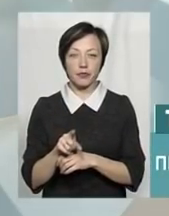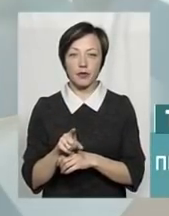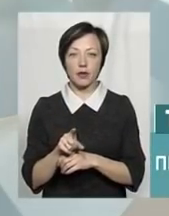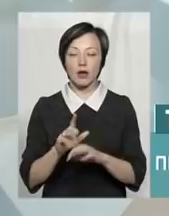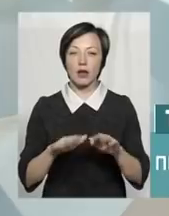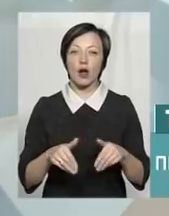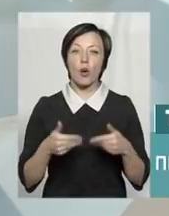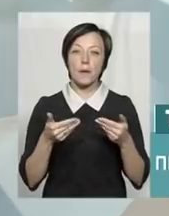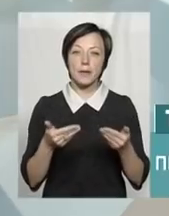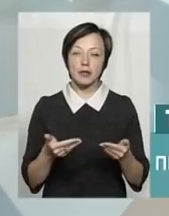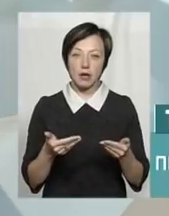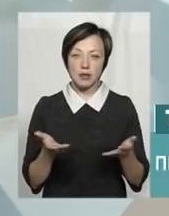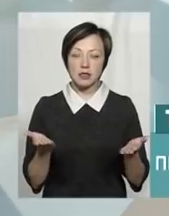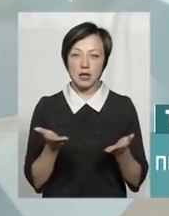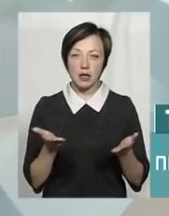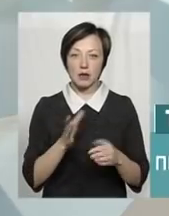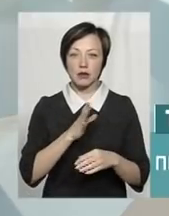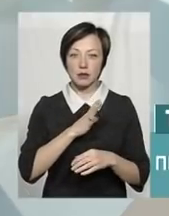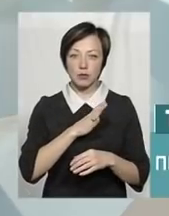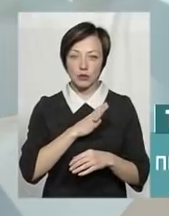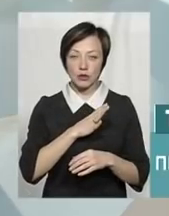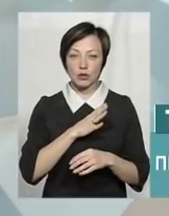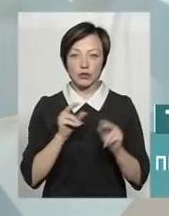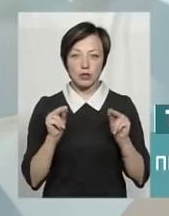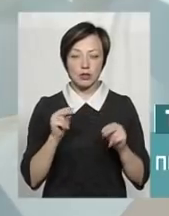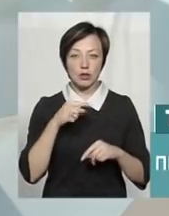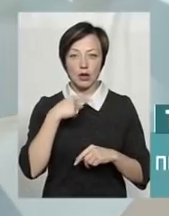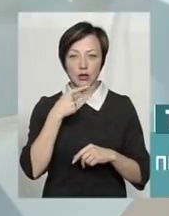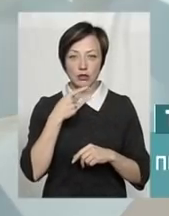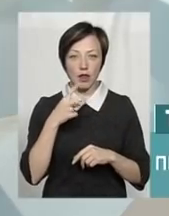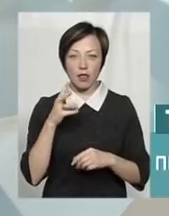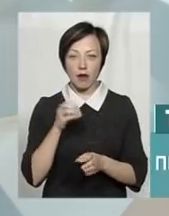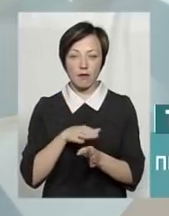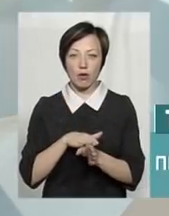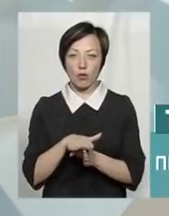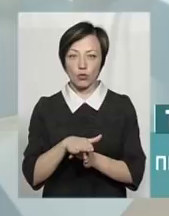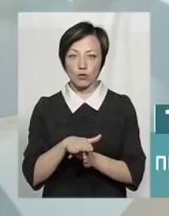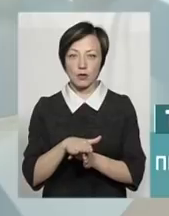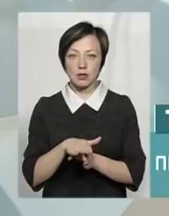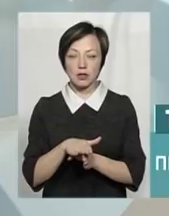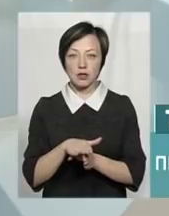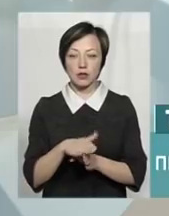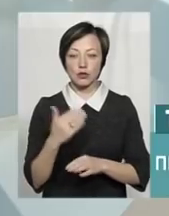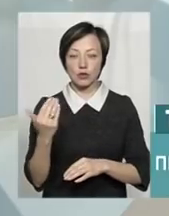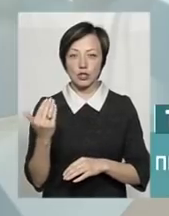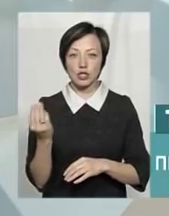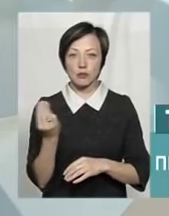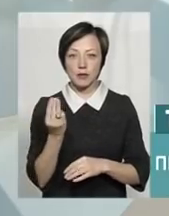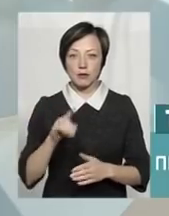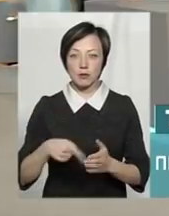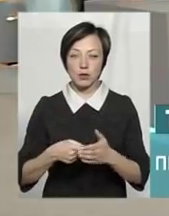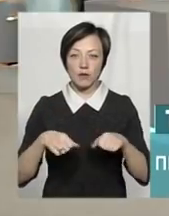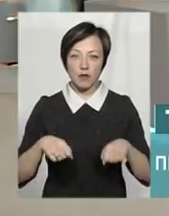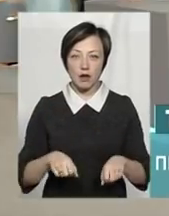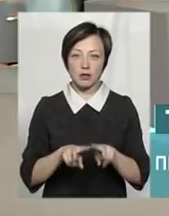рекомендації, які ставились, вони, чесно кажучи, не виконували як зі сторони Шепетівської міської